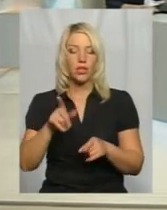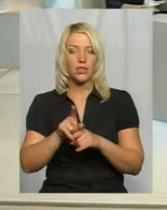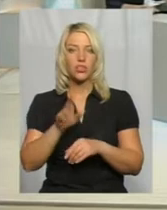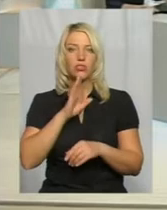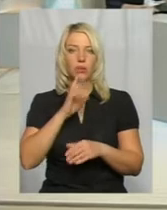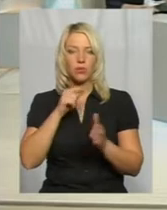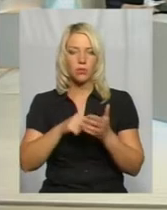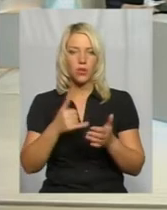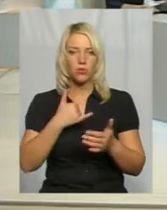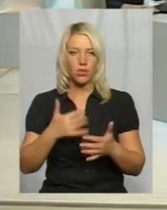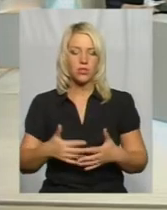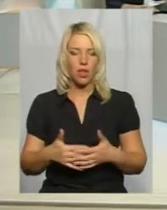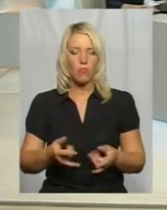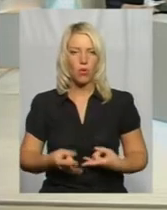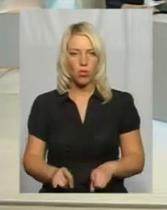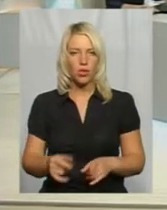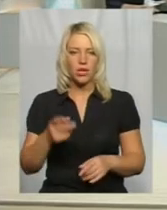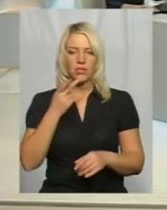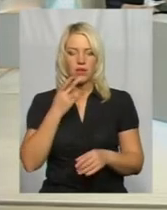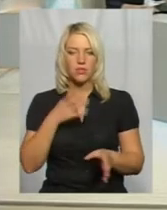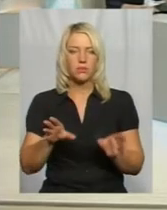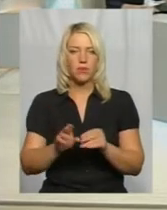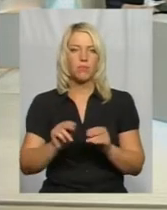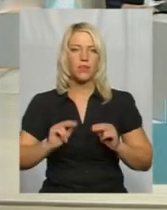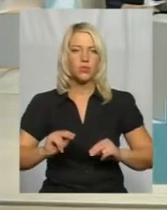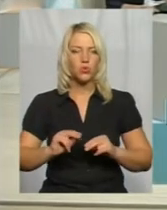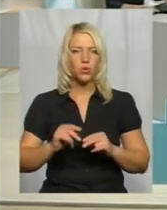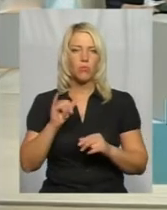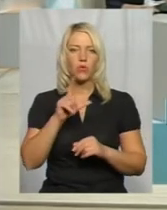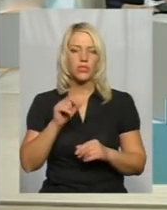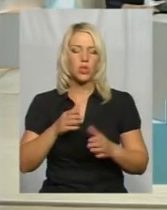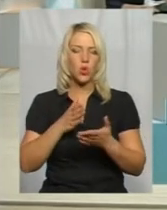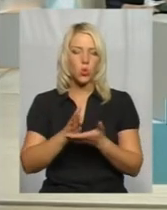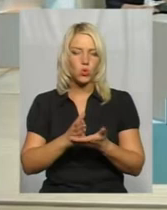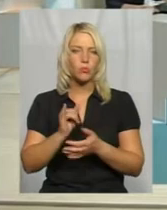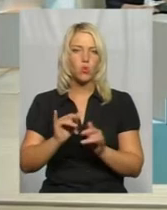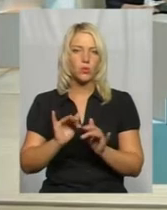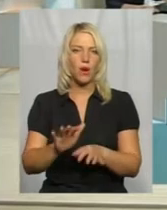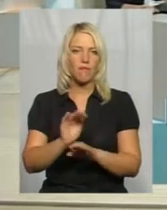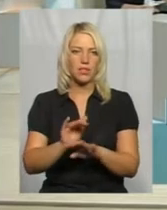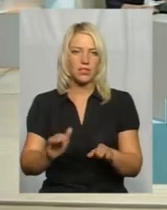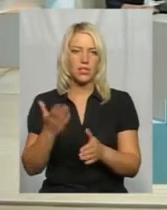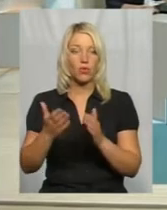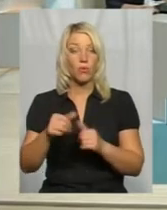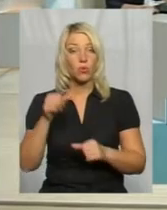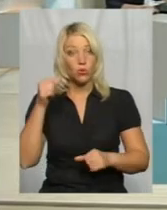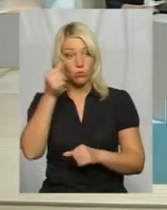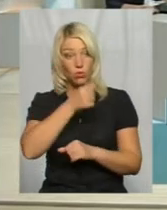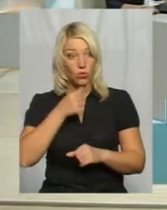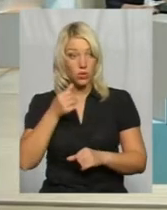пологи, завжди співпрацюємо тісно службою в справах дітей. І якщо в минулому році